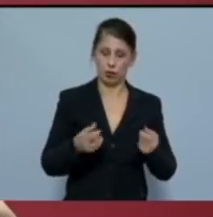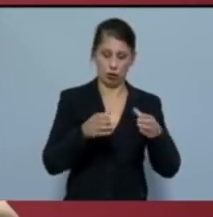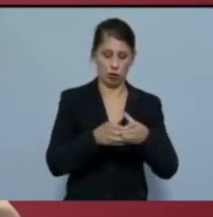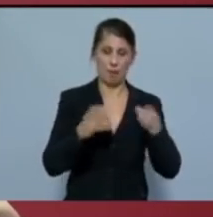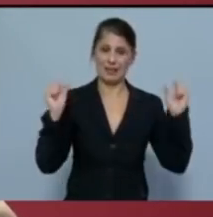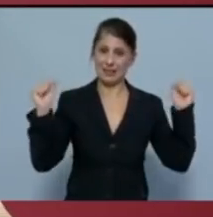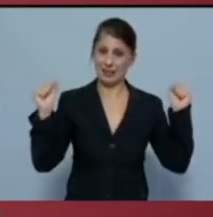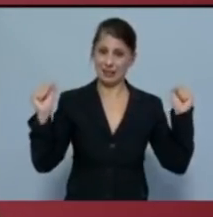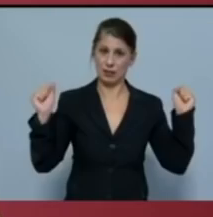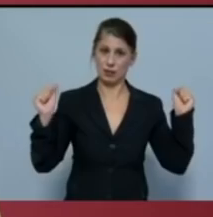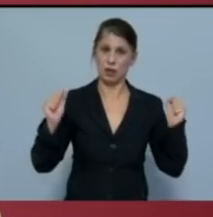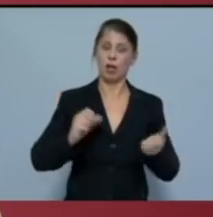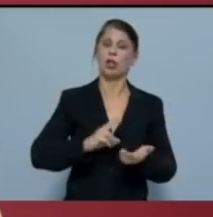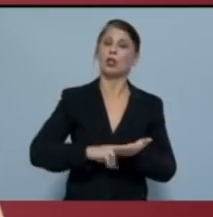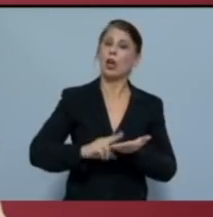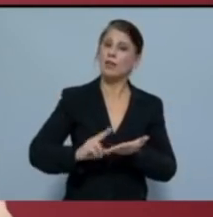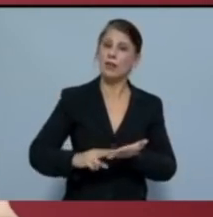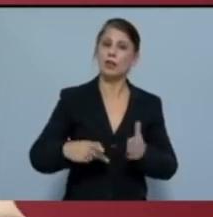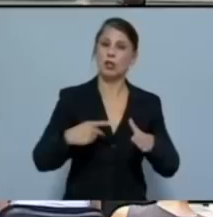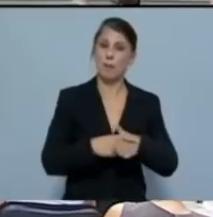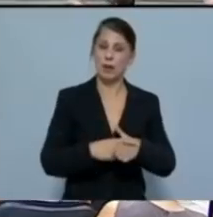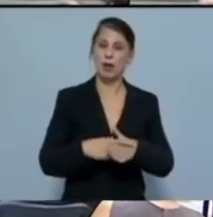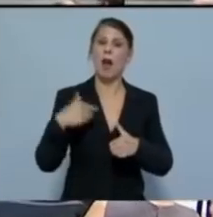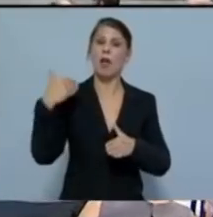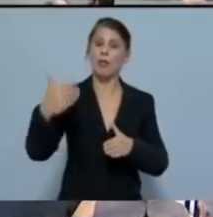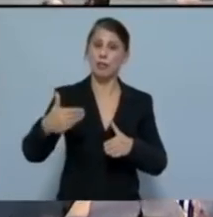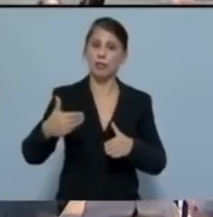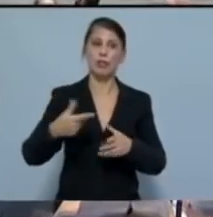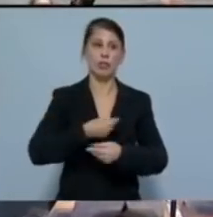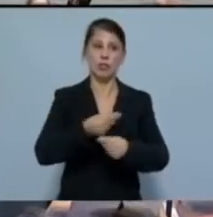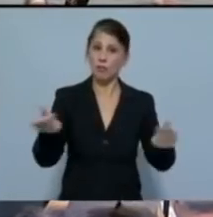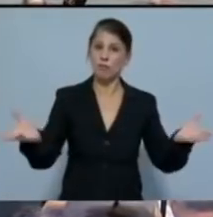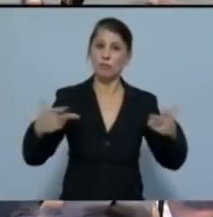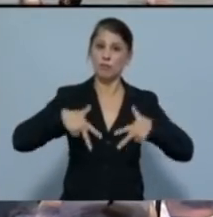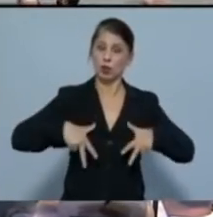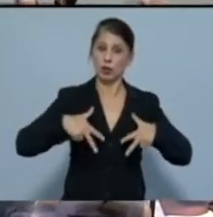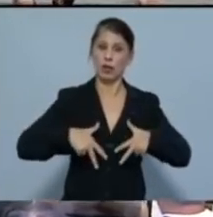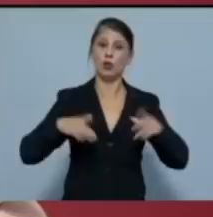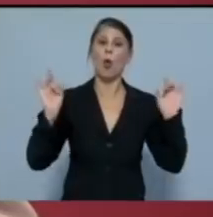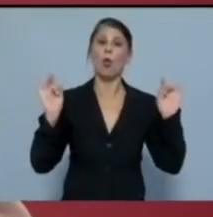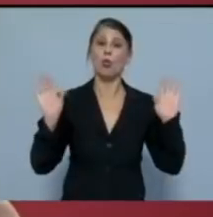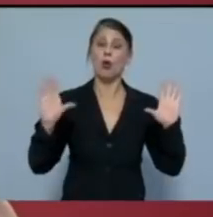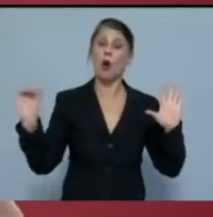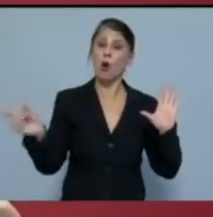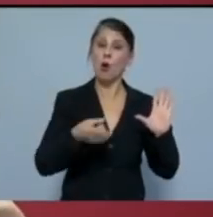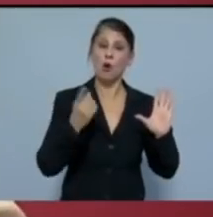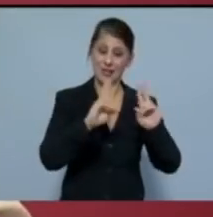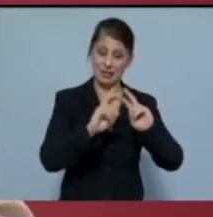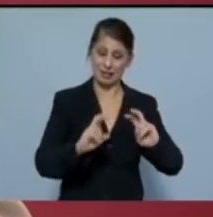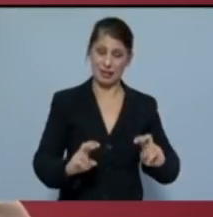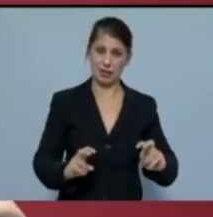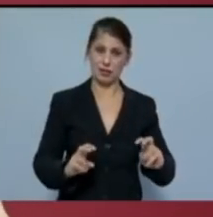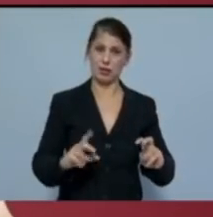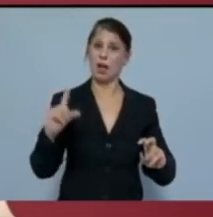υγείας των ασφαλιστικών ταμείων όπου θα παρέχονται από το κράτος δωρεάν όλες οι εξετάσεις,